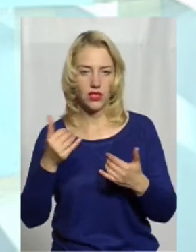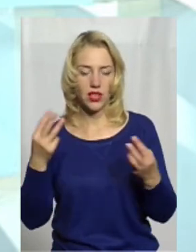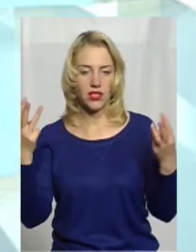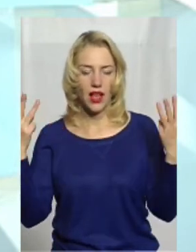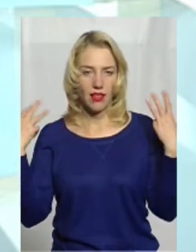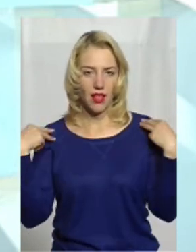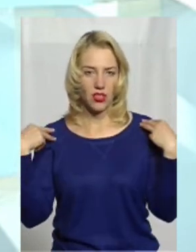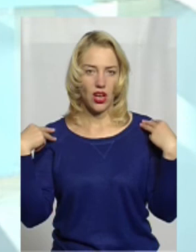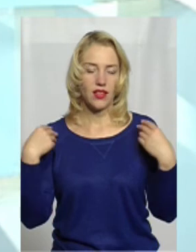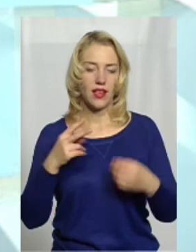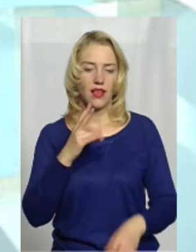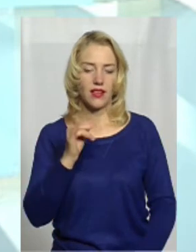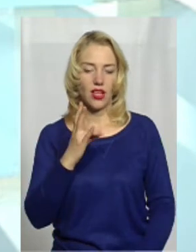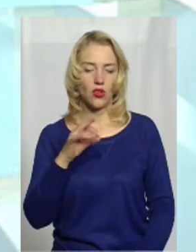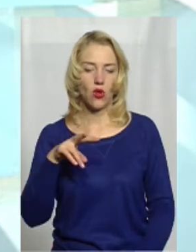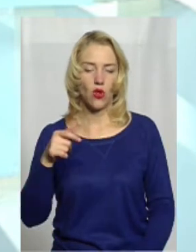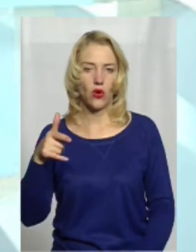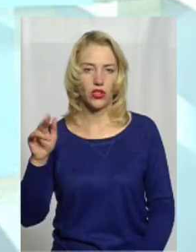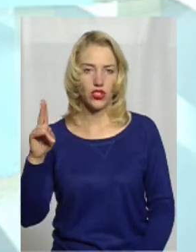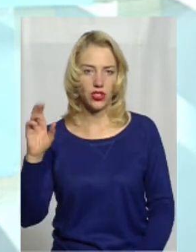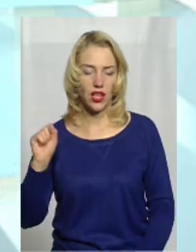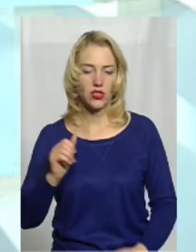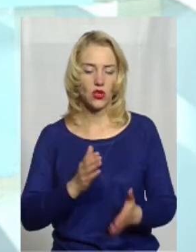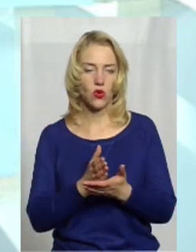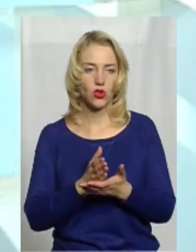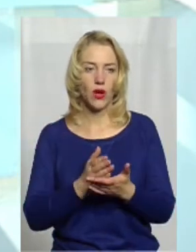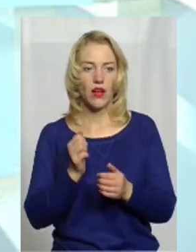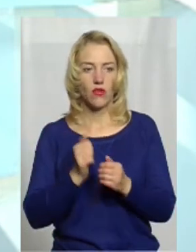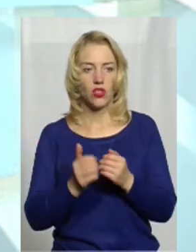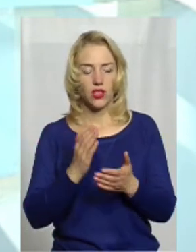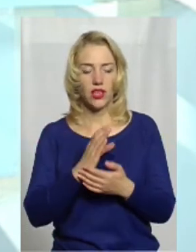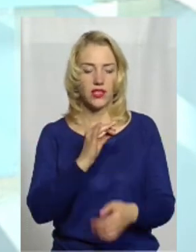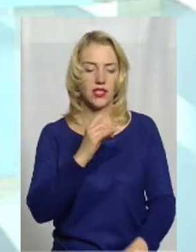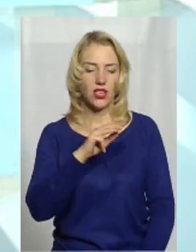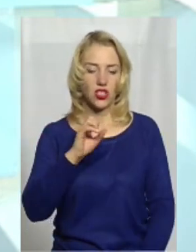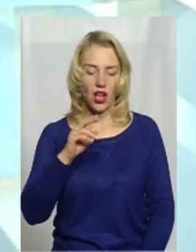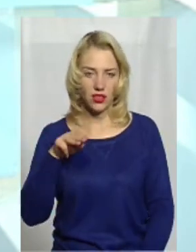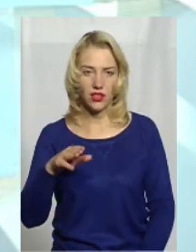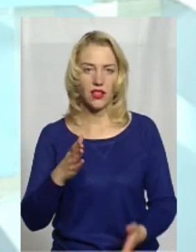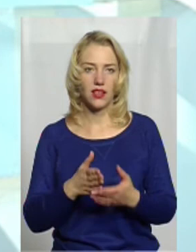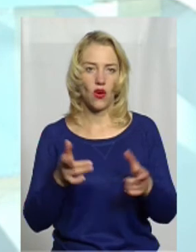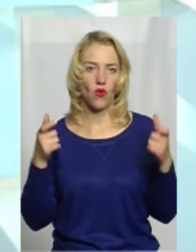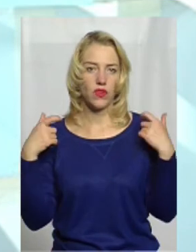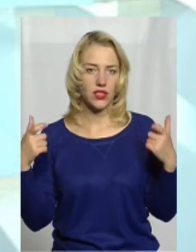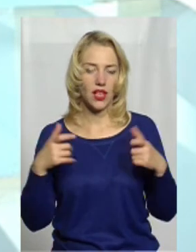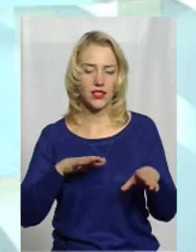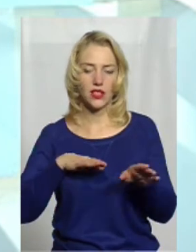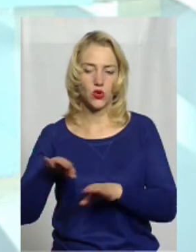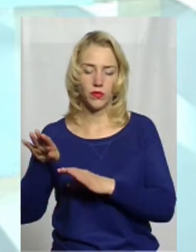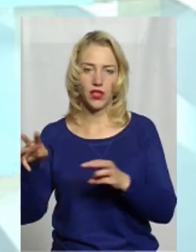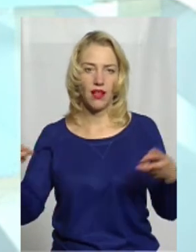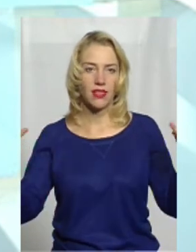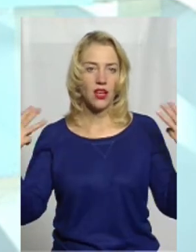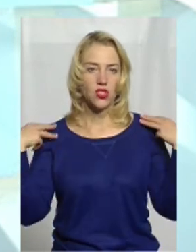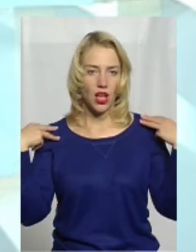кінологічної служби. На кожному кінологічному центрі є сержанти, є офіцери, заступники, начальники, і